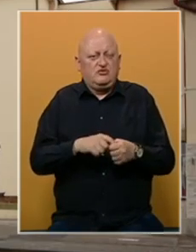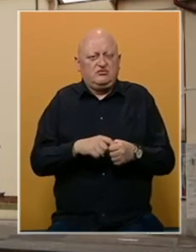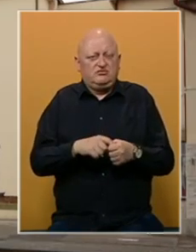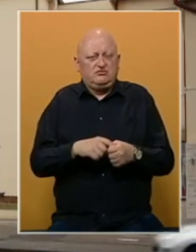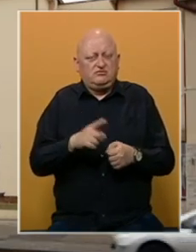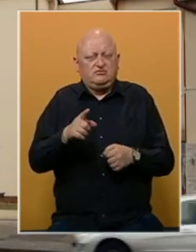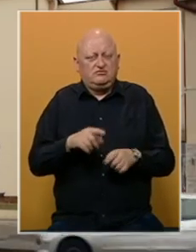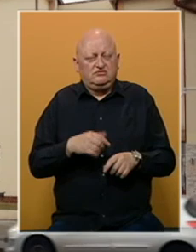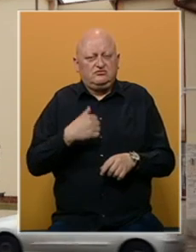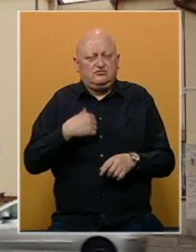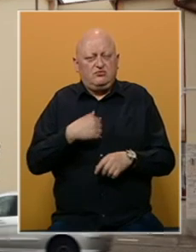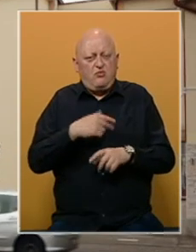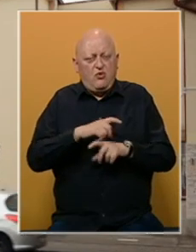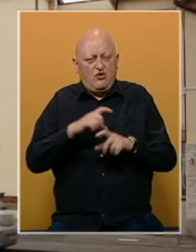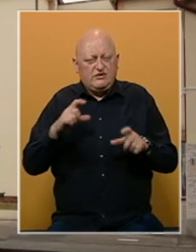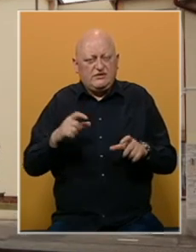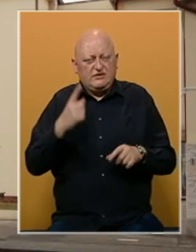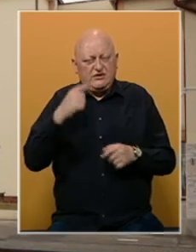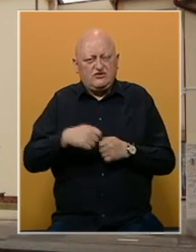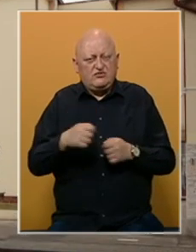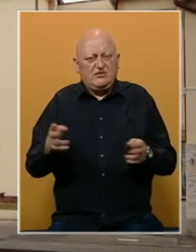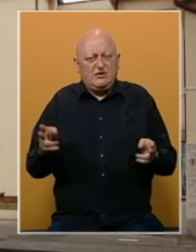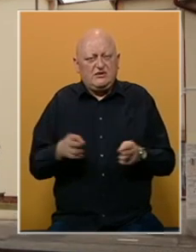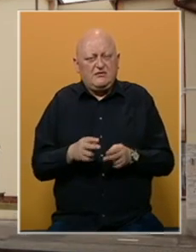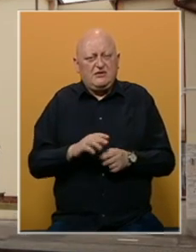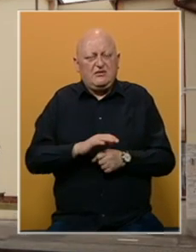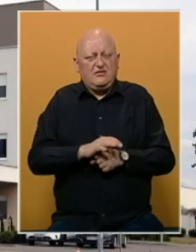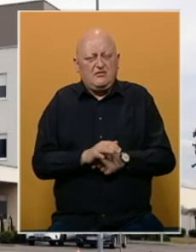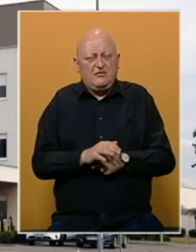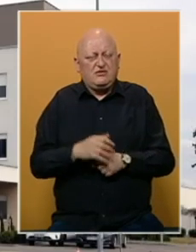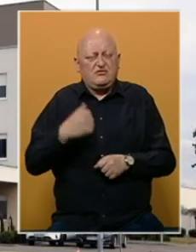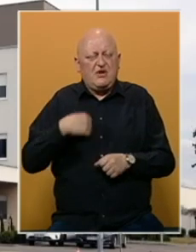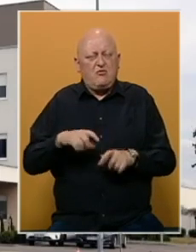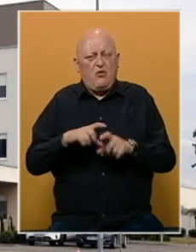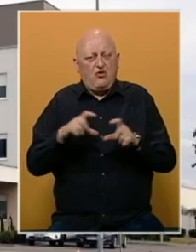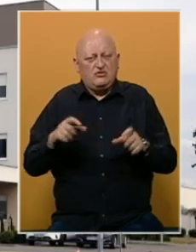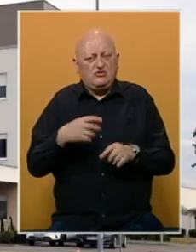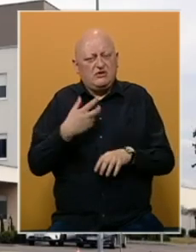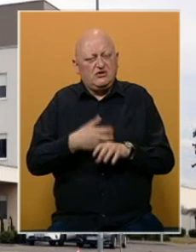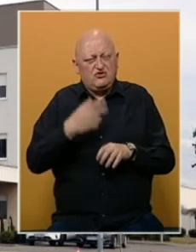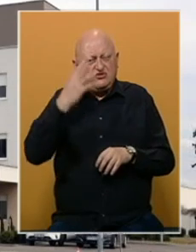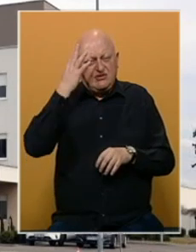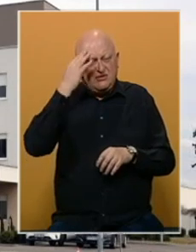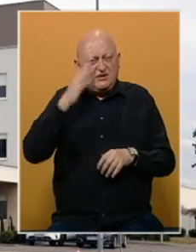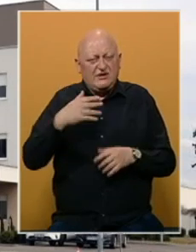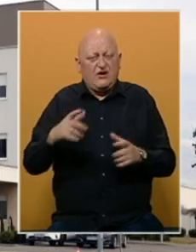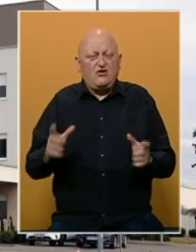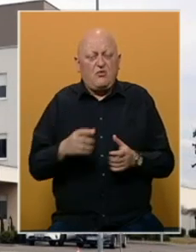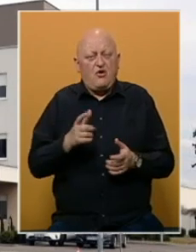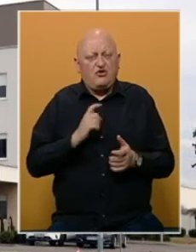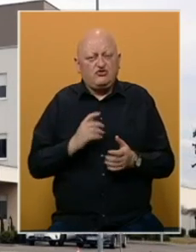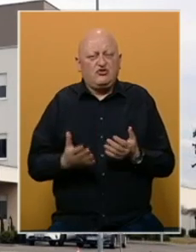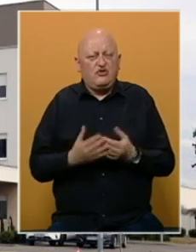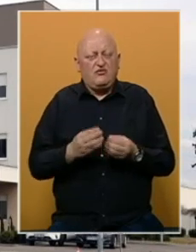Tnevne COVID-bolnice pri domovima zdravlja u značajnoj mjeri smanjile su pritisak na bijeljinsku bolnicu, ali ljekari su zabrinuti jer nakon praznika očekuju